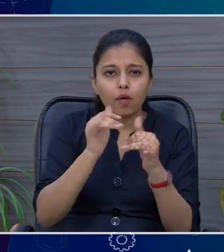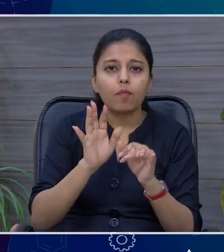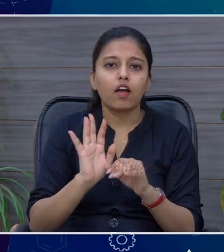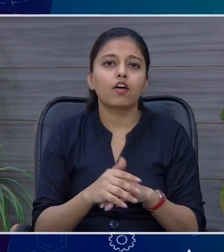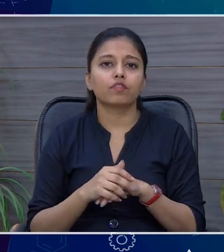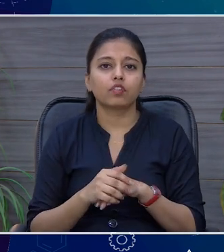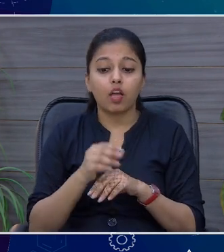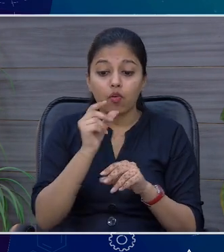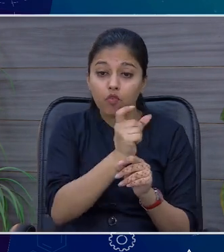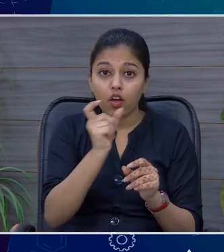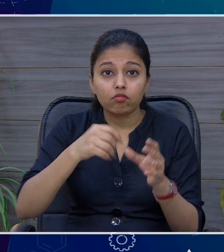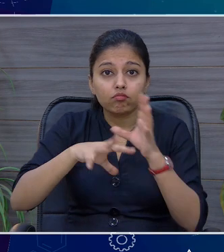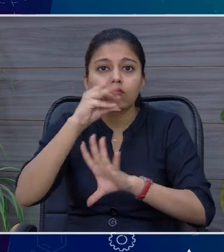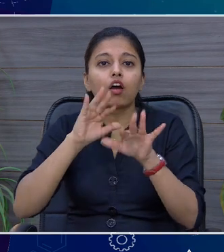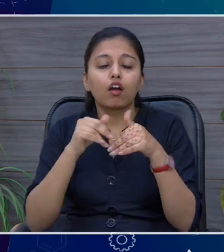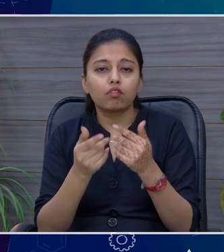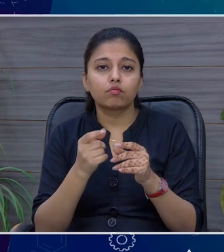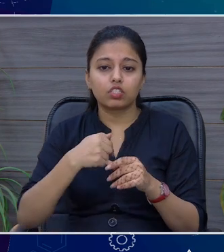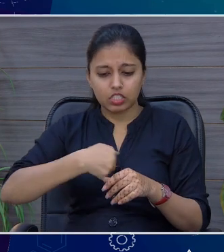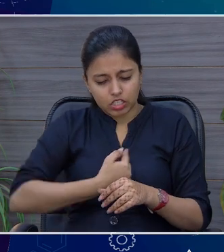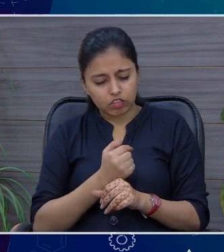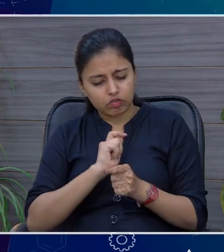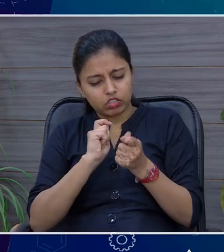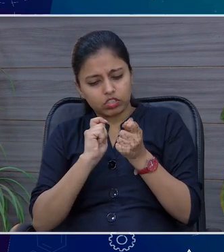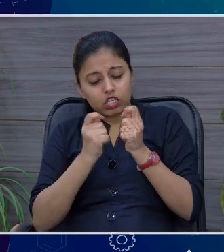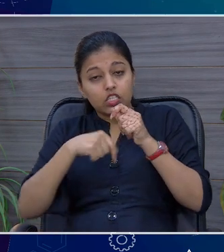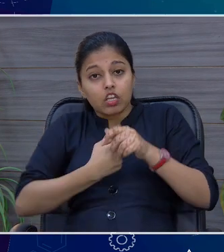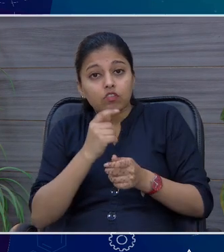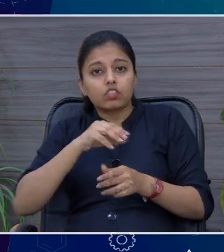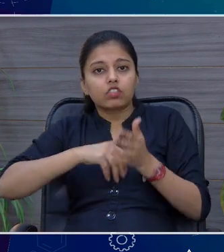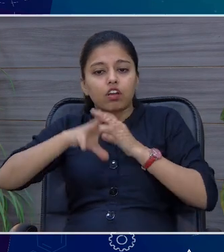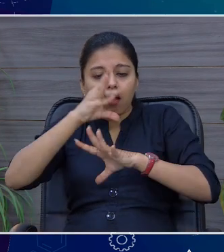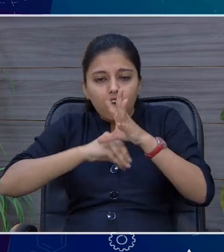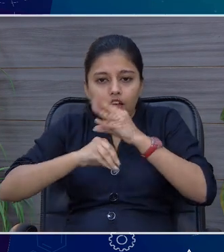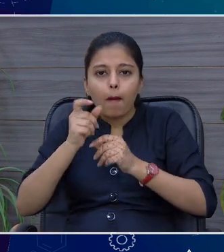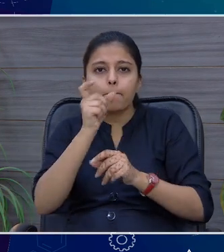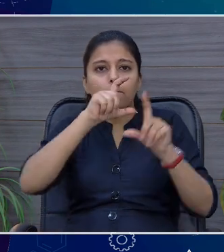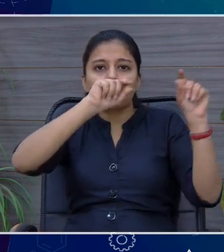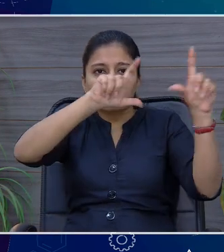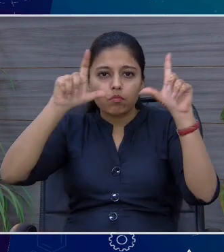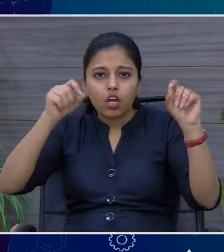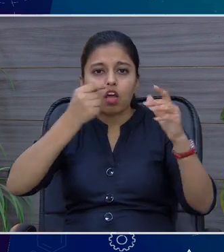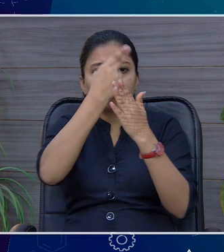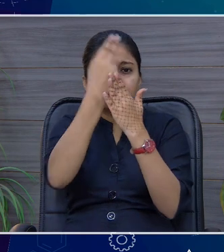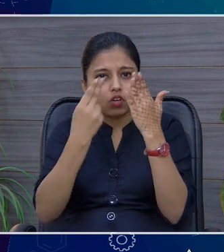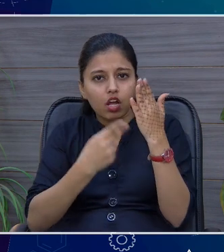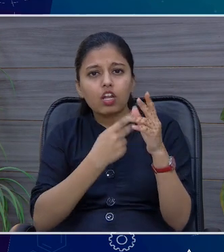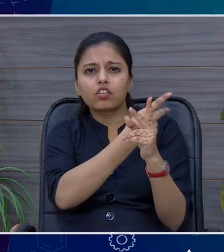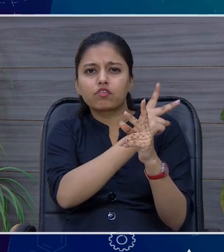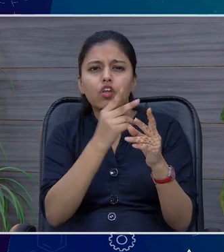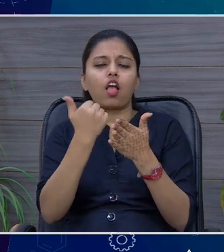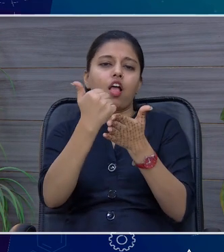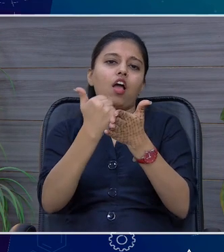और इस हाँ मतलब मैंने चीजों को धेदरिच समझना शुरू किया पिक्चर्स, आर्ट्स, इसने मेरी हेल्प की